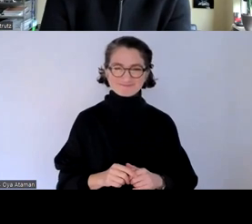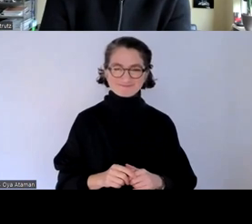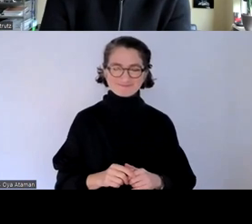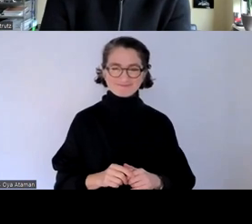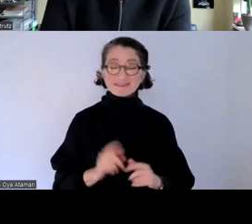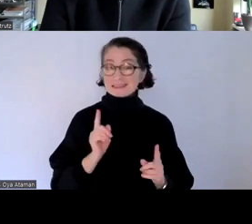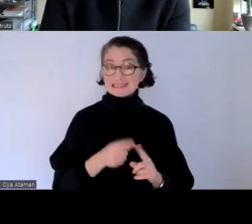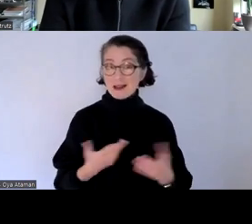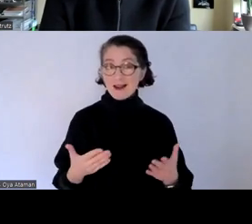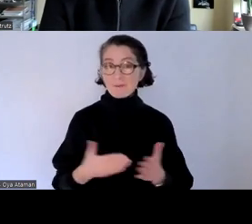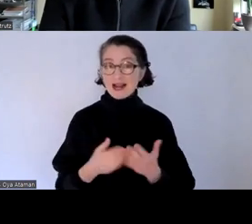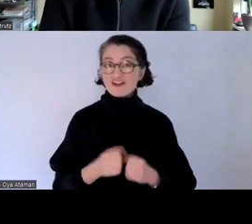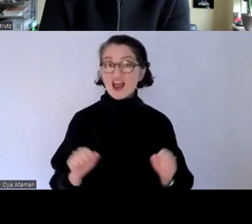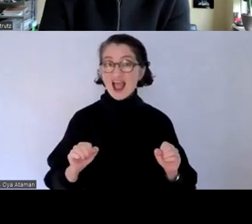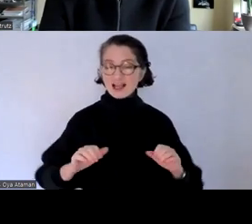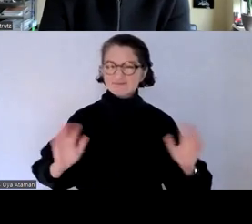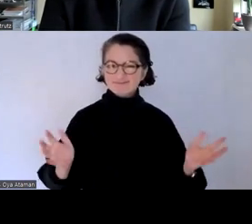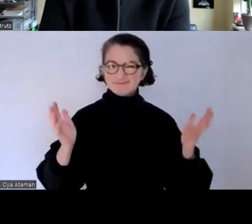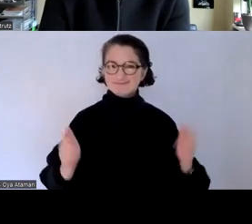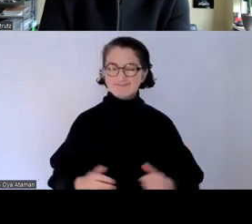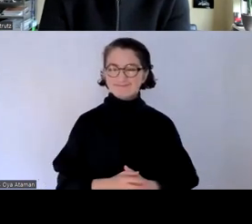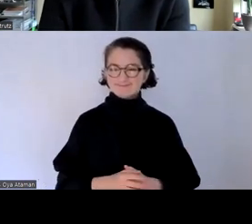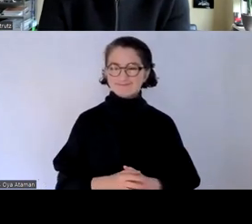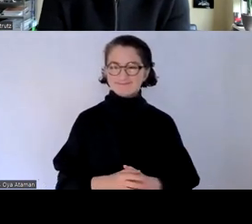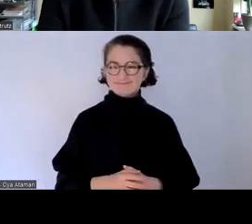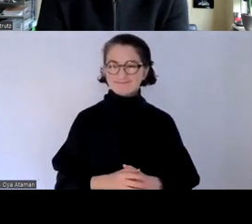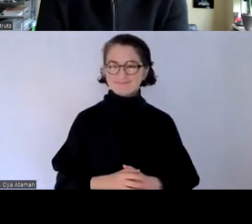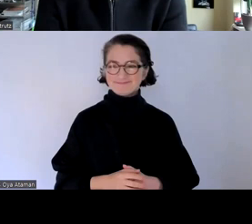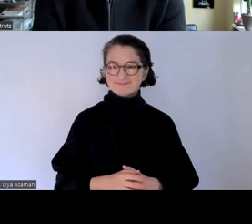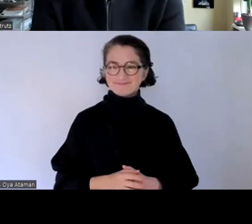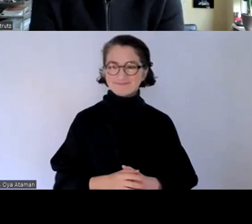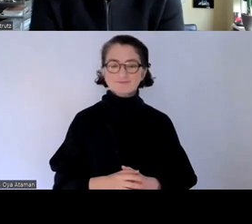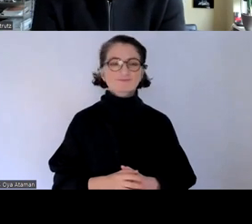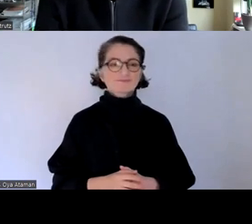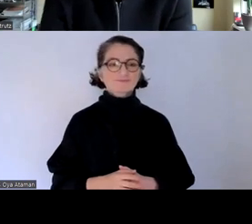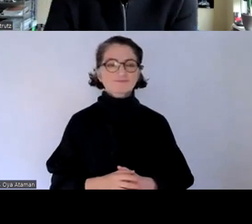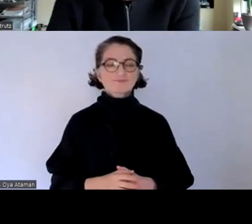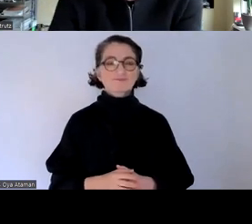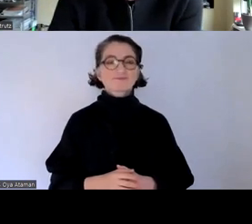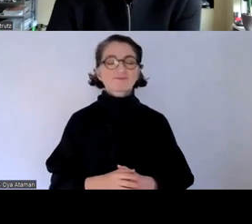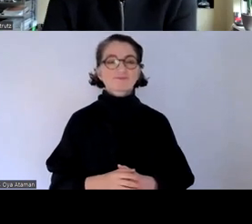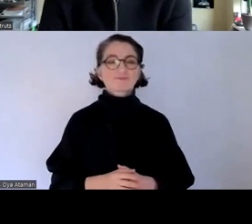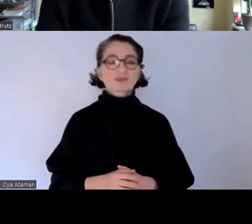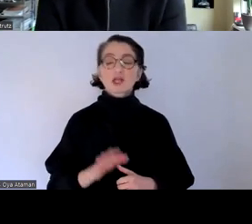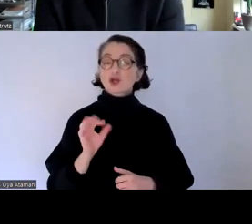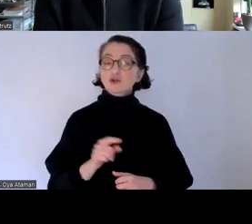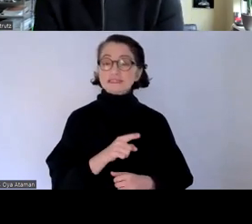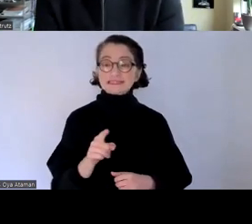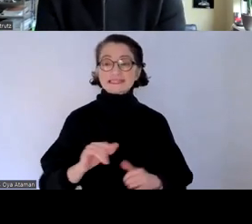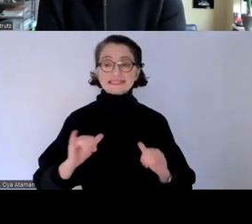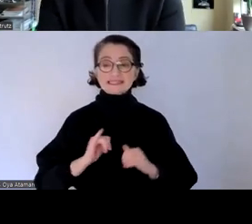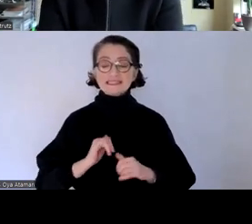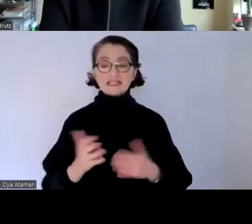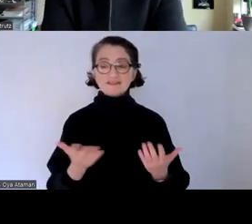eben das thema der barrierefreiheit zu stärken für sie interessant zum